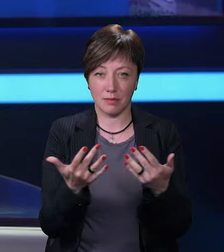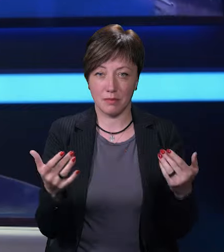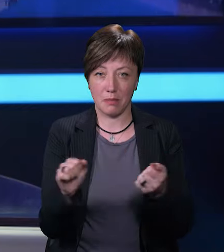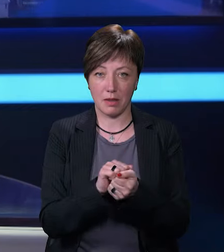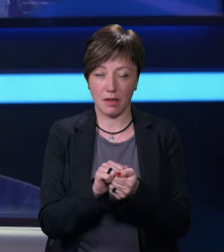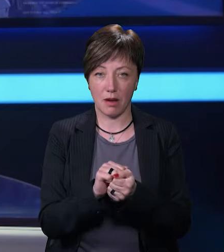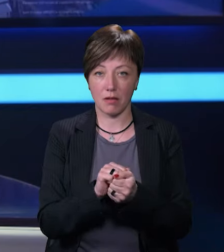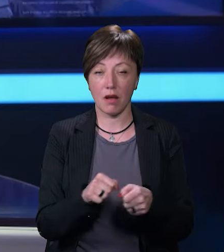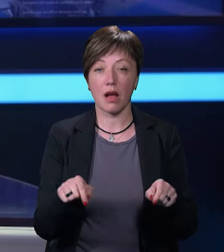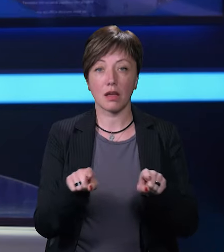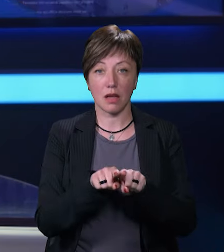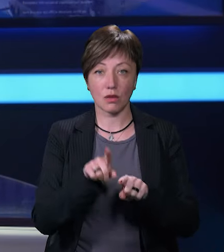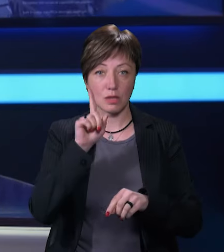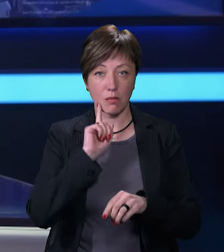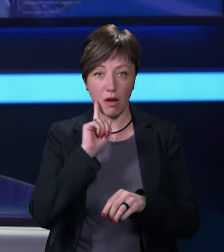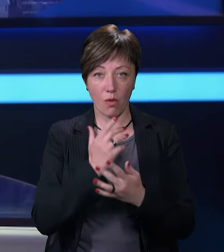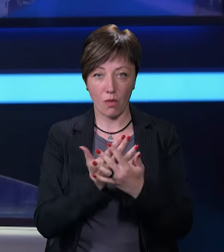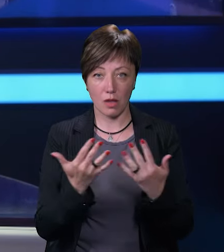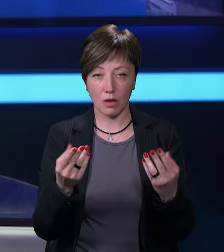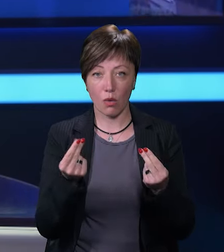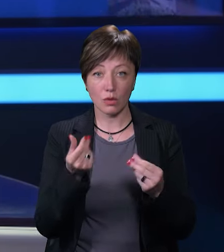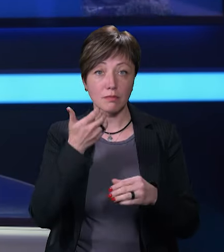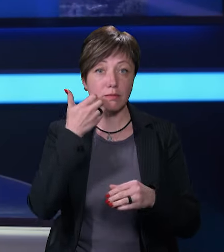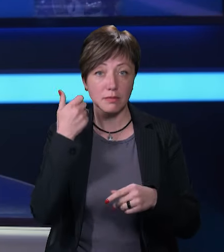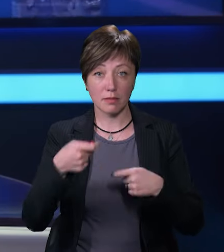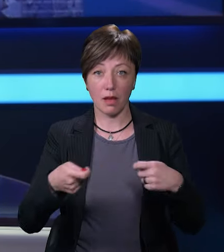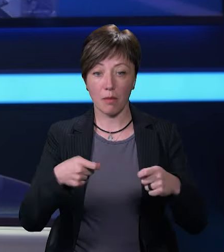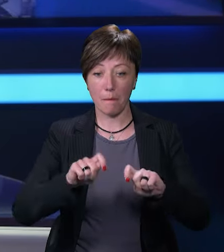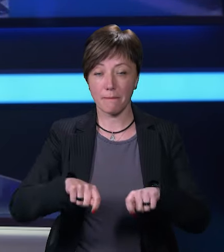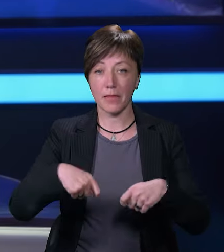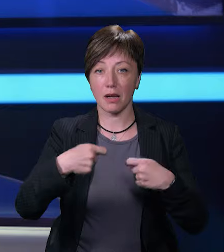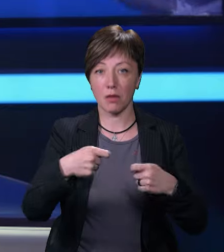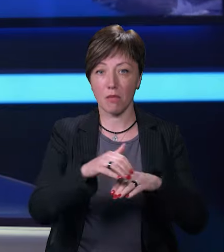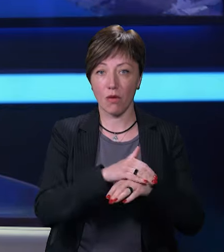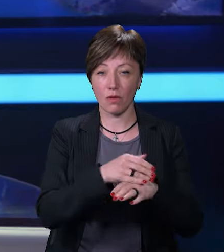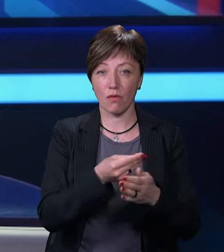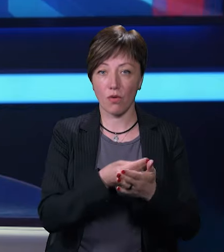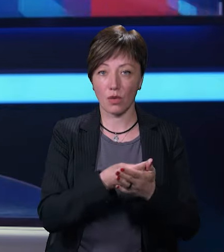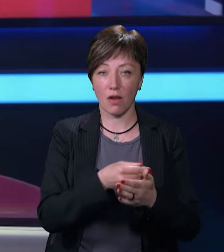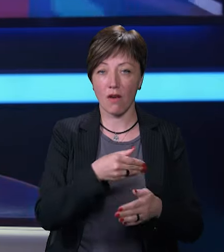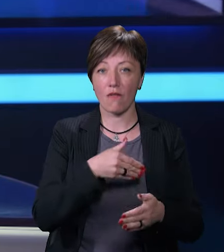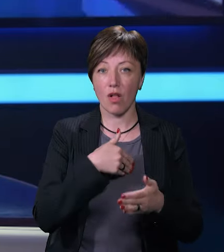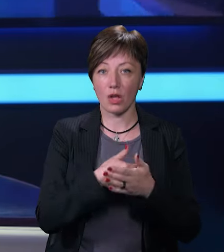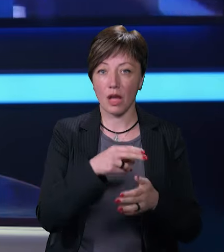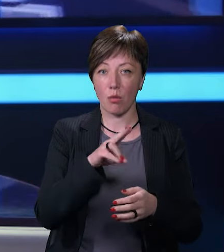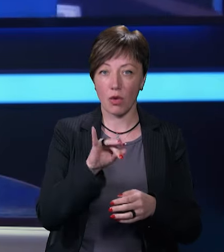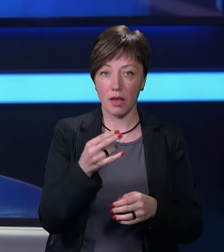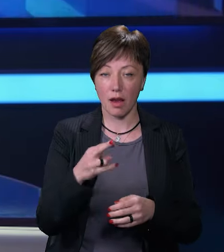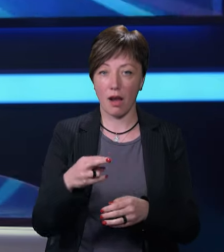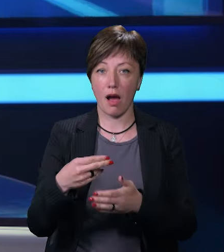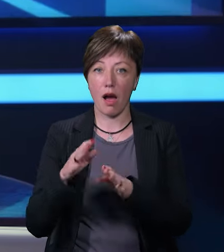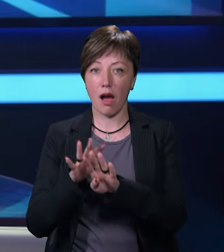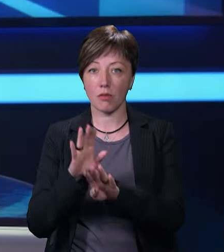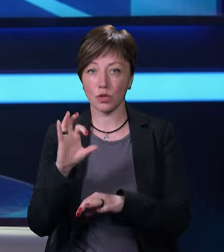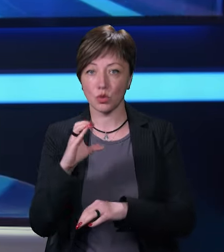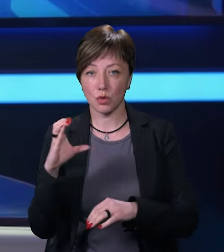матеріалів, а також смаколики. Кошти, виручені з ярмарку, передадуть у благодійні фонди волонтери Поділля та армії «Ясос